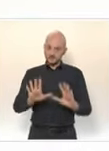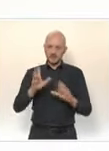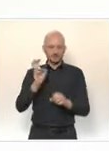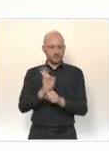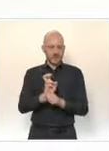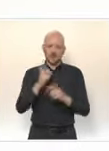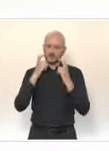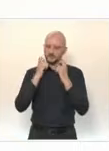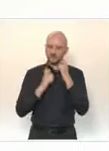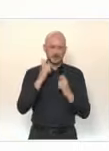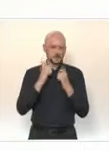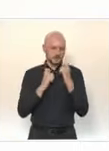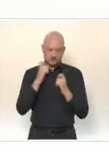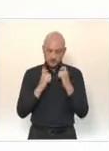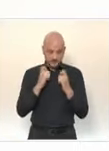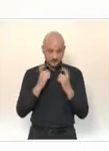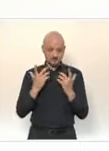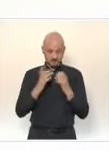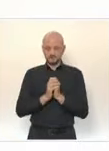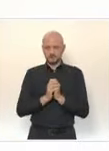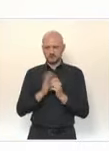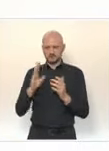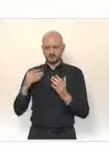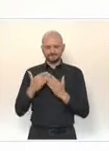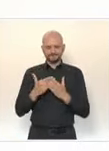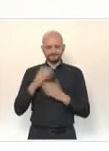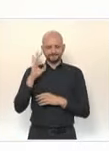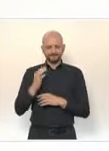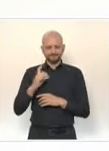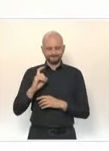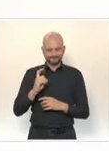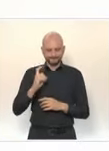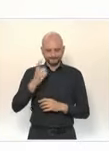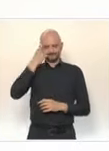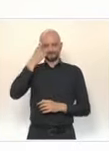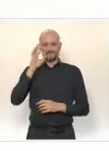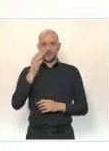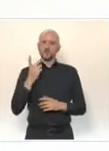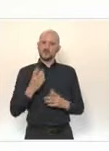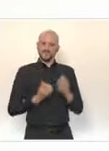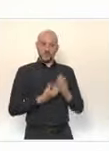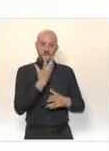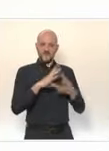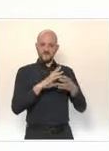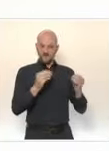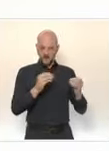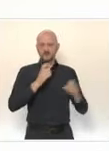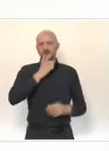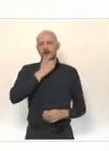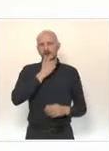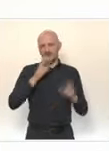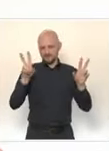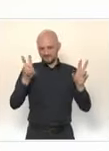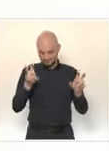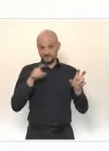Nous avons bien la confirmation que nous faisons face à une souche, le variant dit britannique, qui est plus contagieuse et